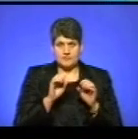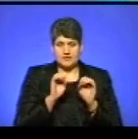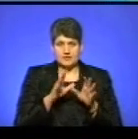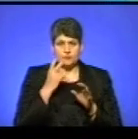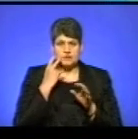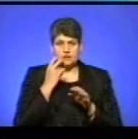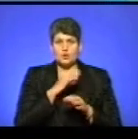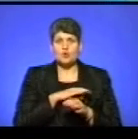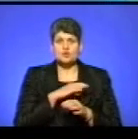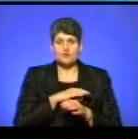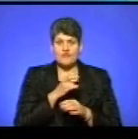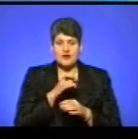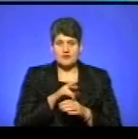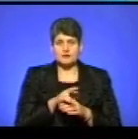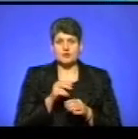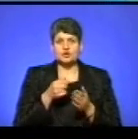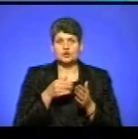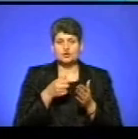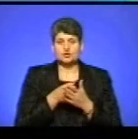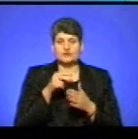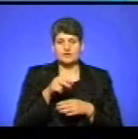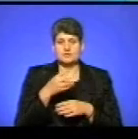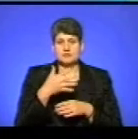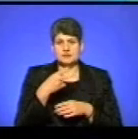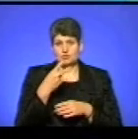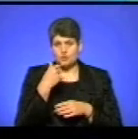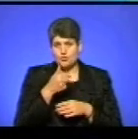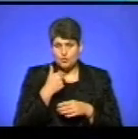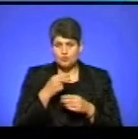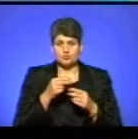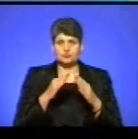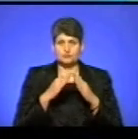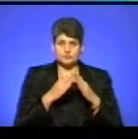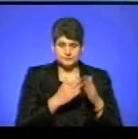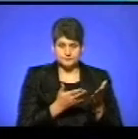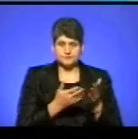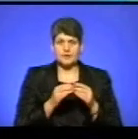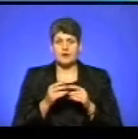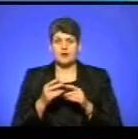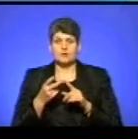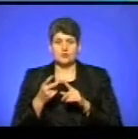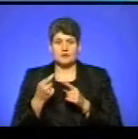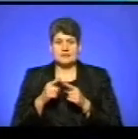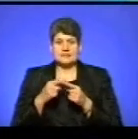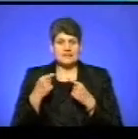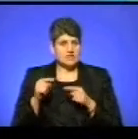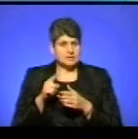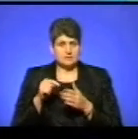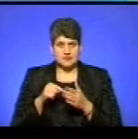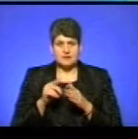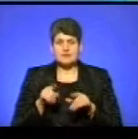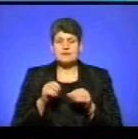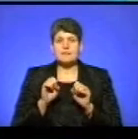постійного користування до 2052 року споруд Почаївської лаври. І друге, це інше питання, це